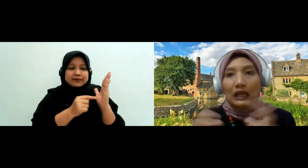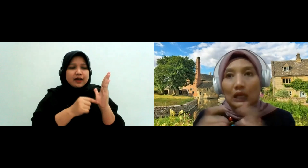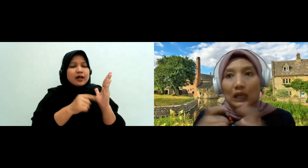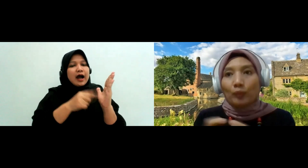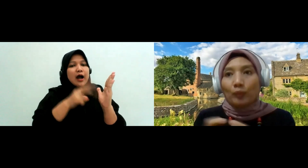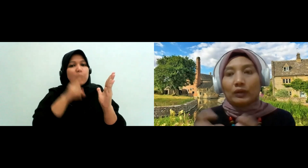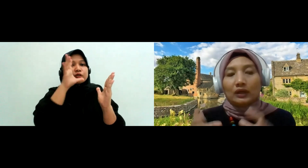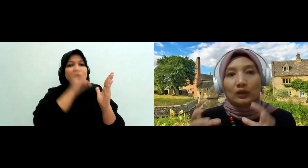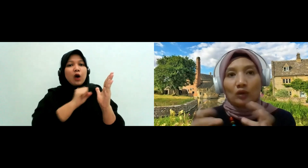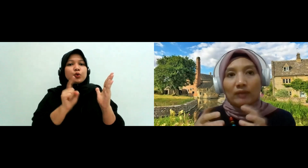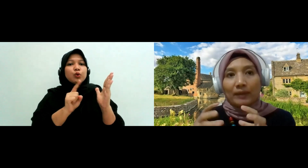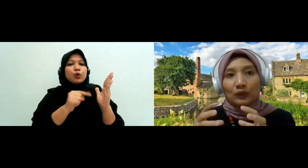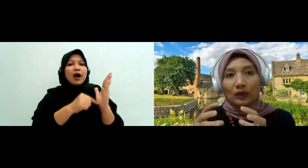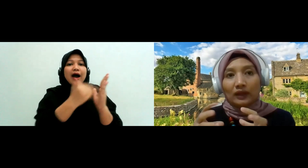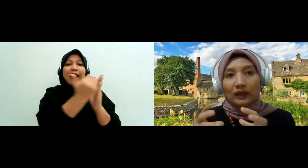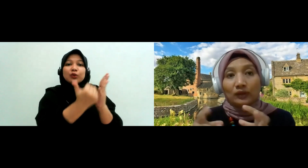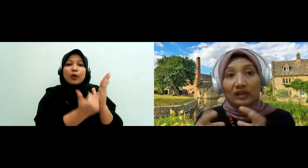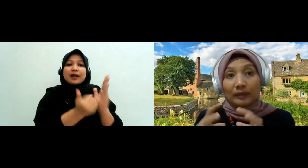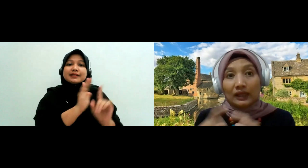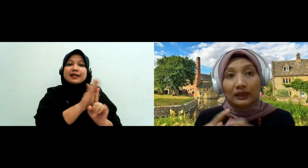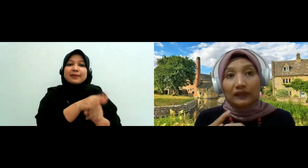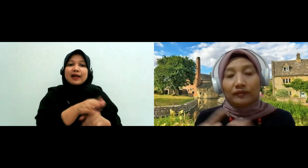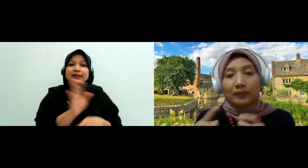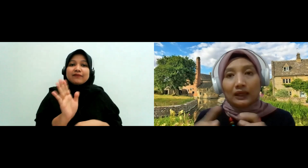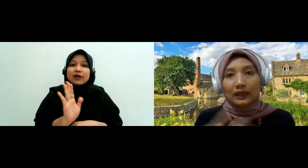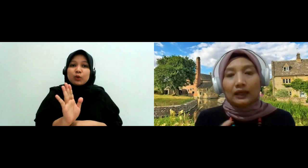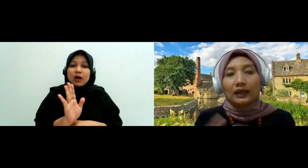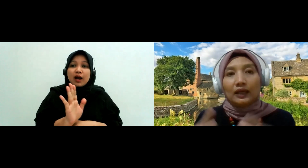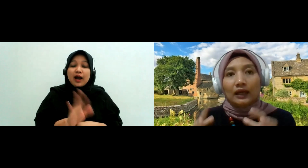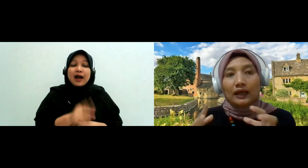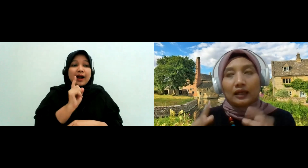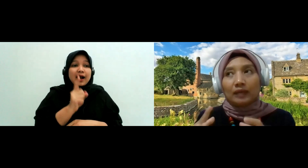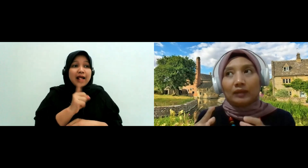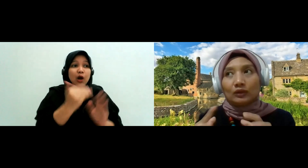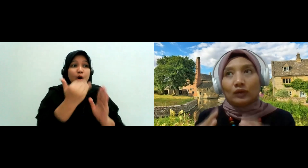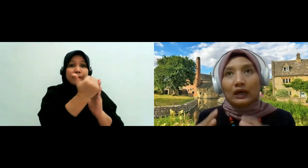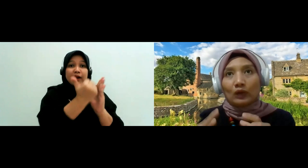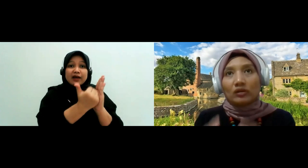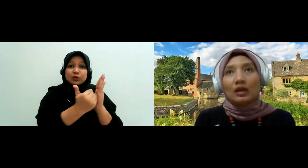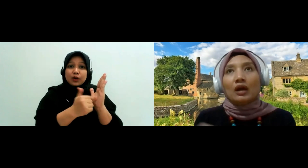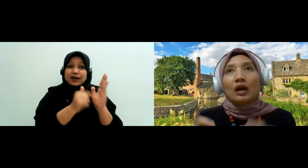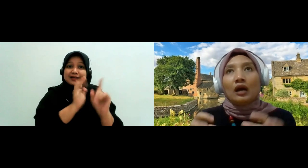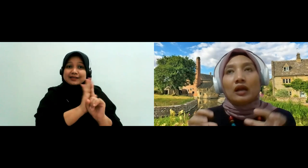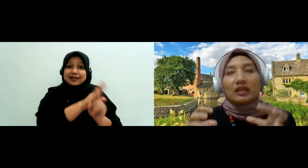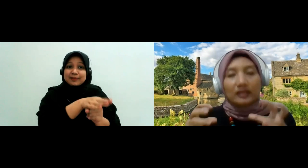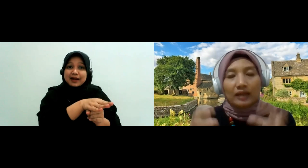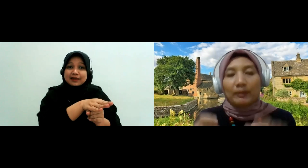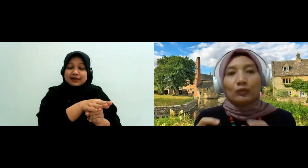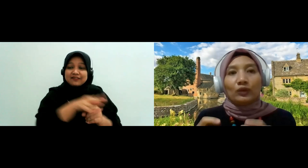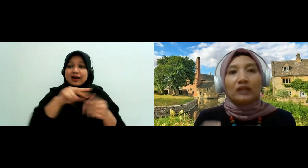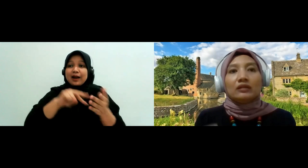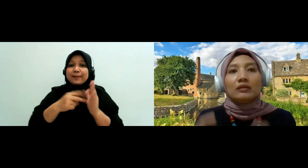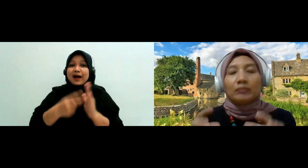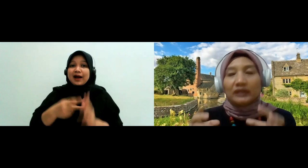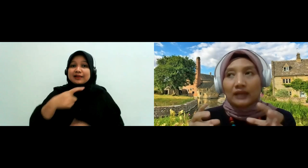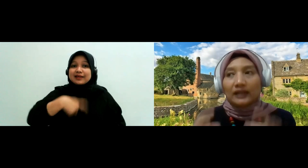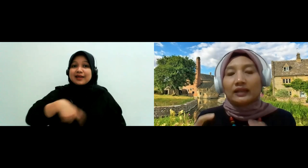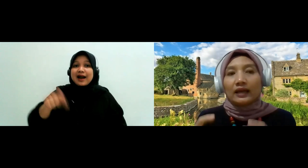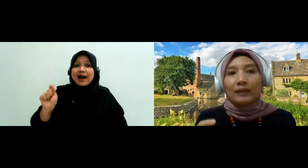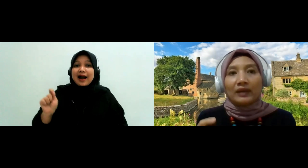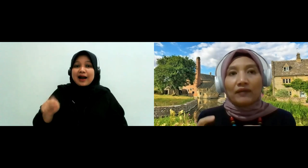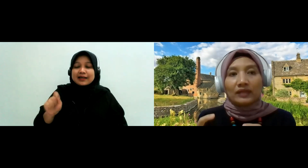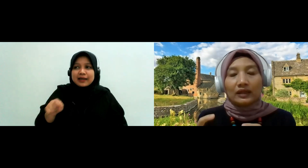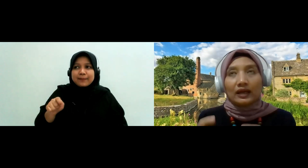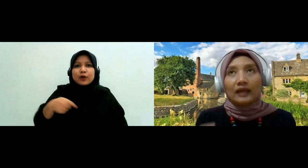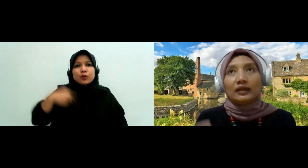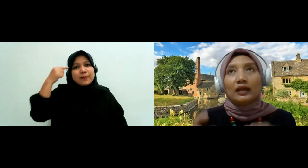kalau norma peraturannya itu diskriminatif maka hakim itu harus sedapat mungkin mencari